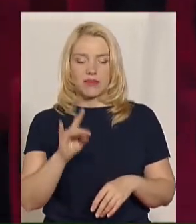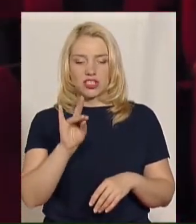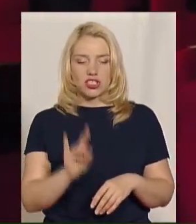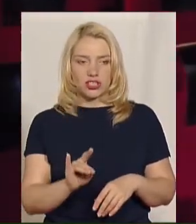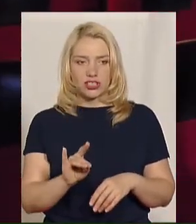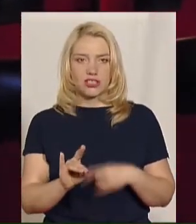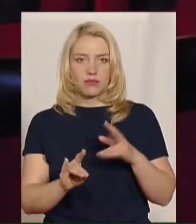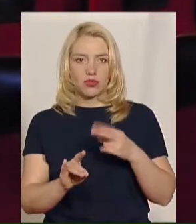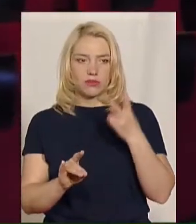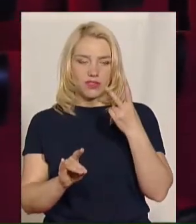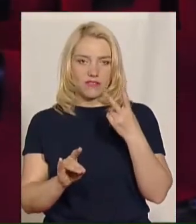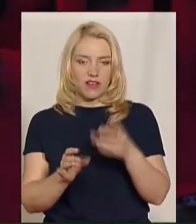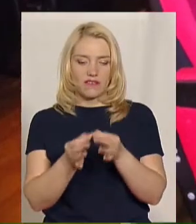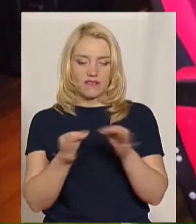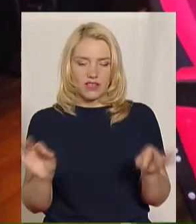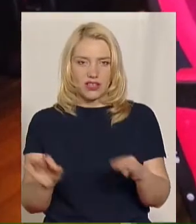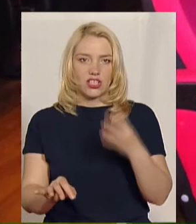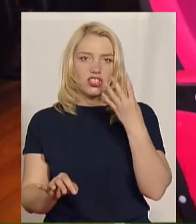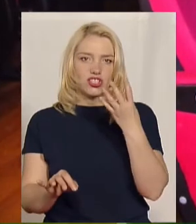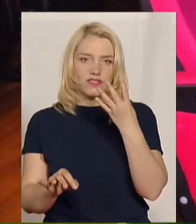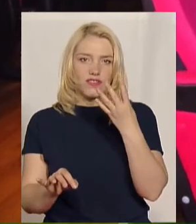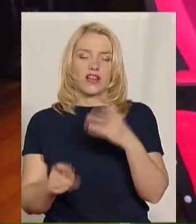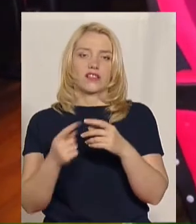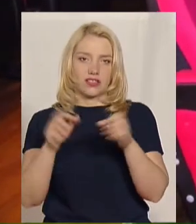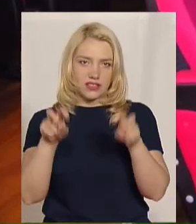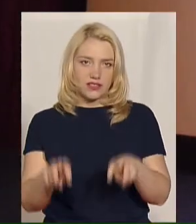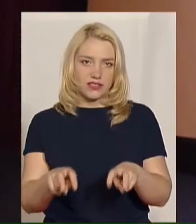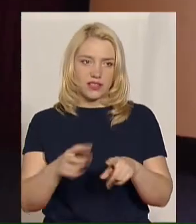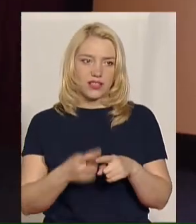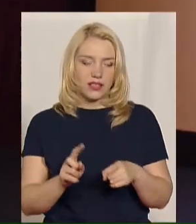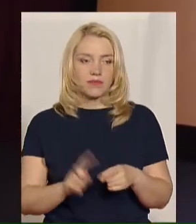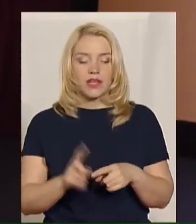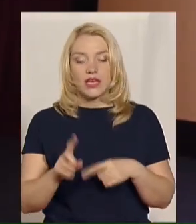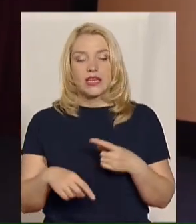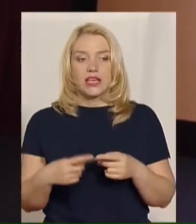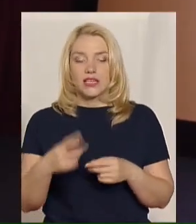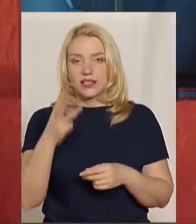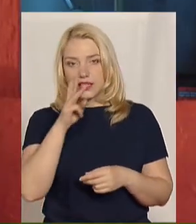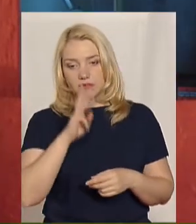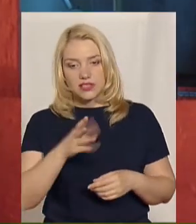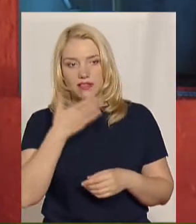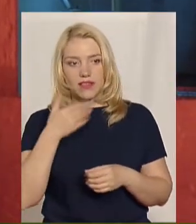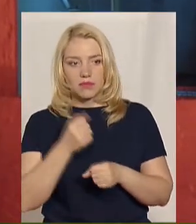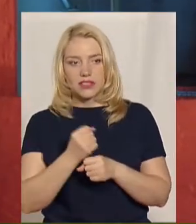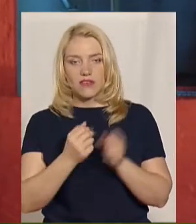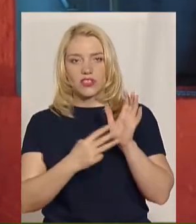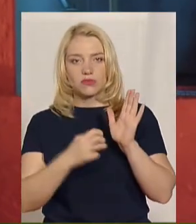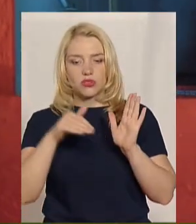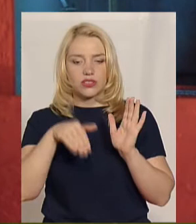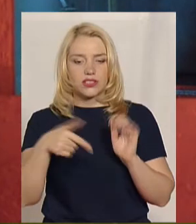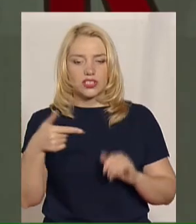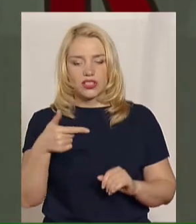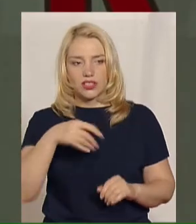потім два вільні, четверте крісло. Через карантин кінотеатр не працював три місяці. За цей час втратили 800 тисяч гривень прибутку,